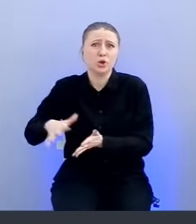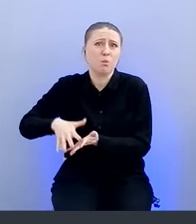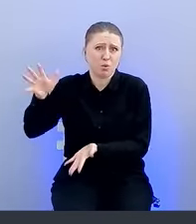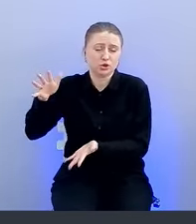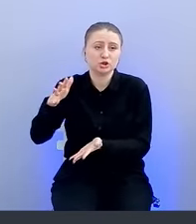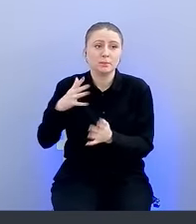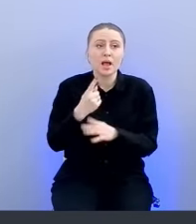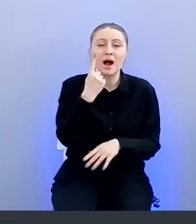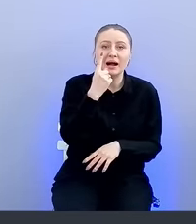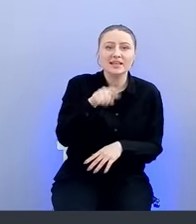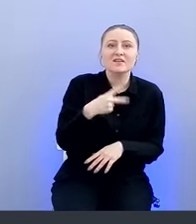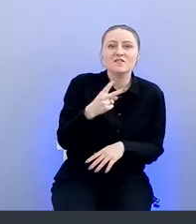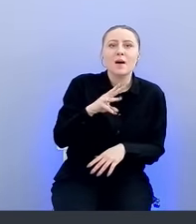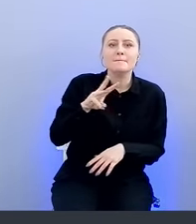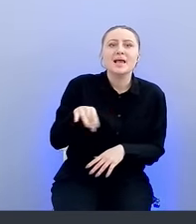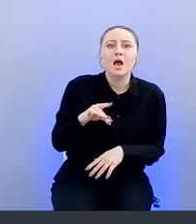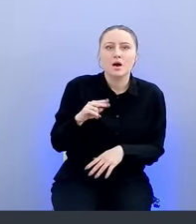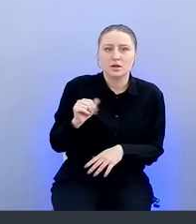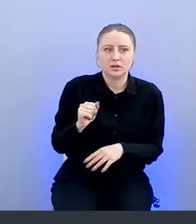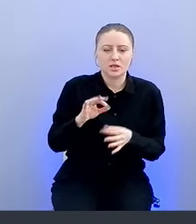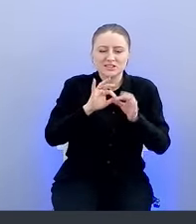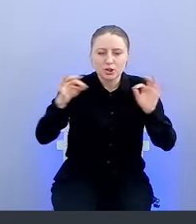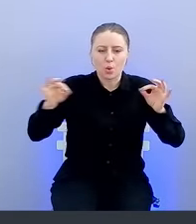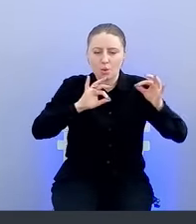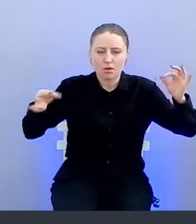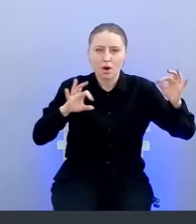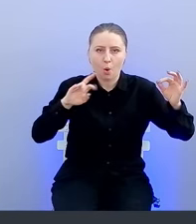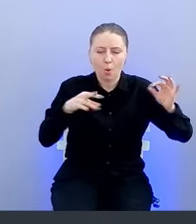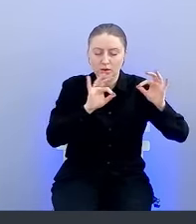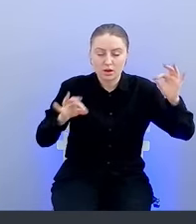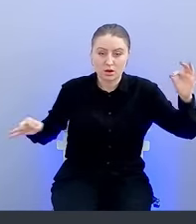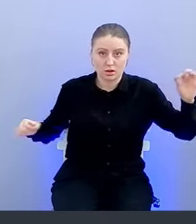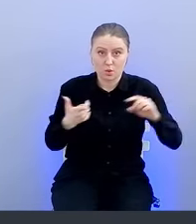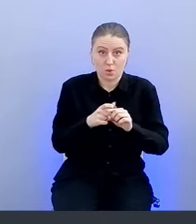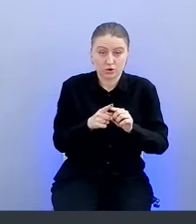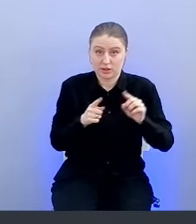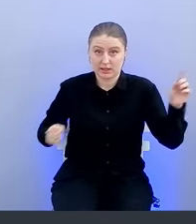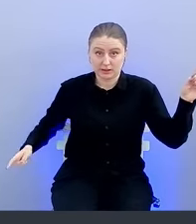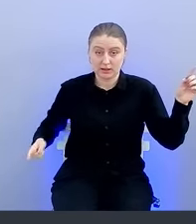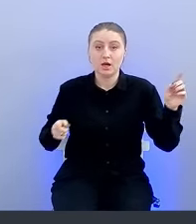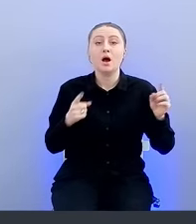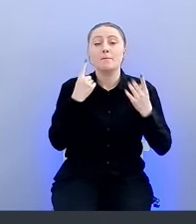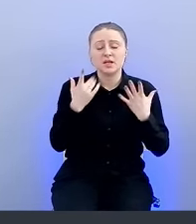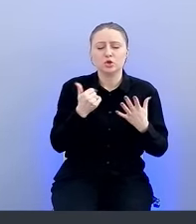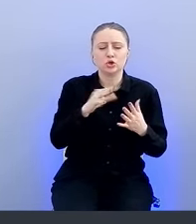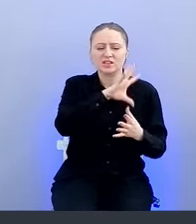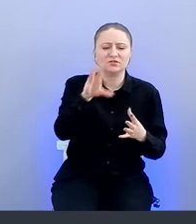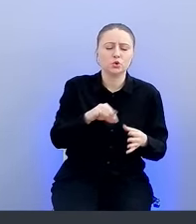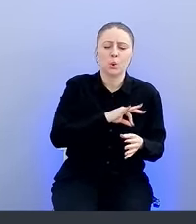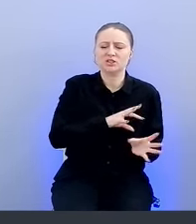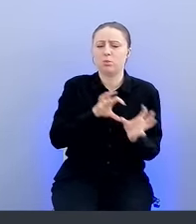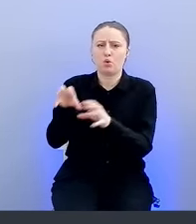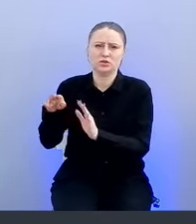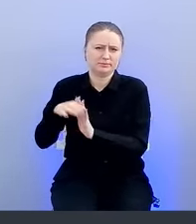то есть это 1,2 миллиарда строк кода, это очень много. Понятно, что этот код не весь сейчас используется в продакшене. Есть